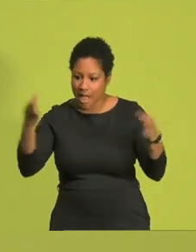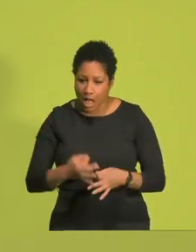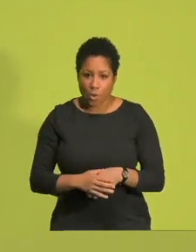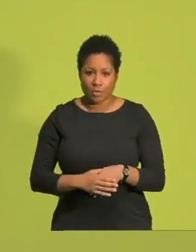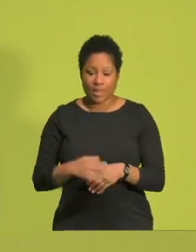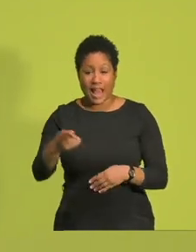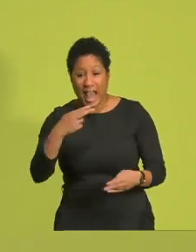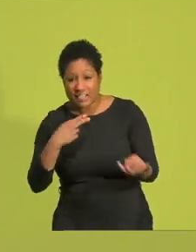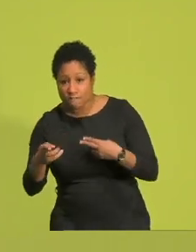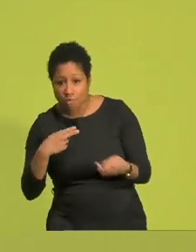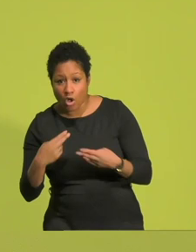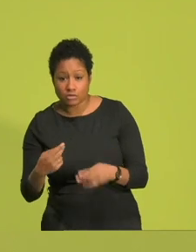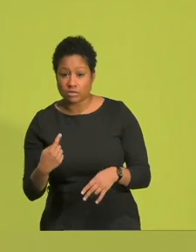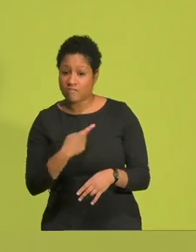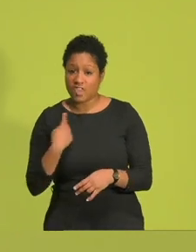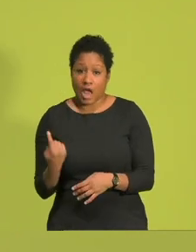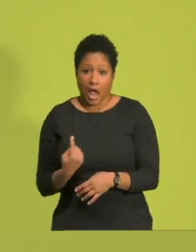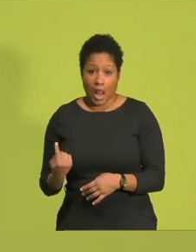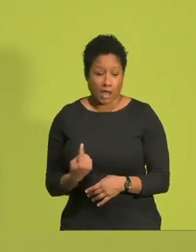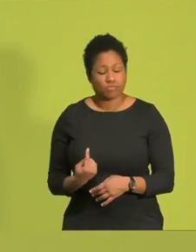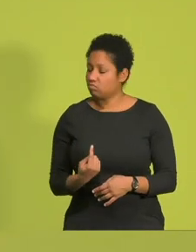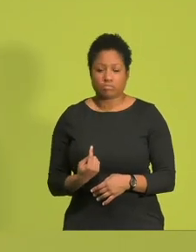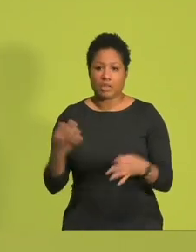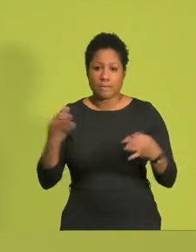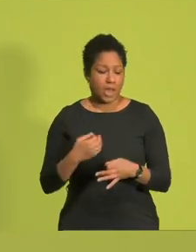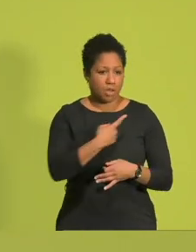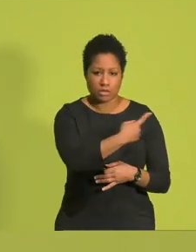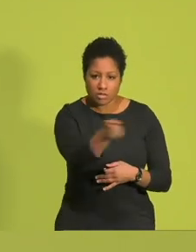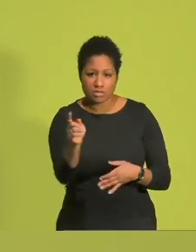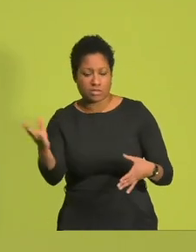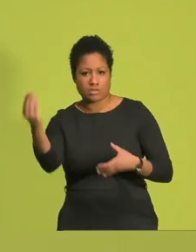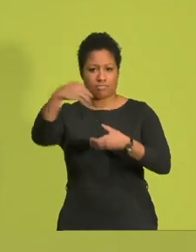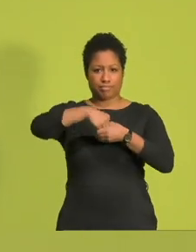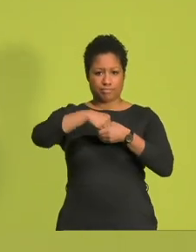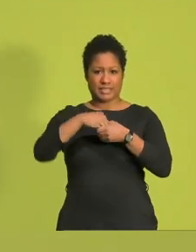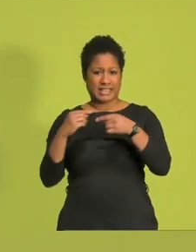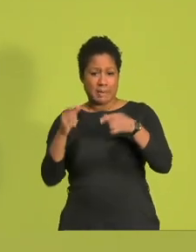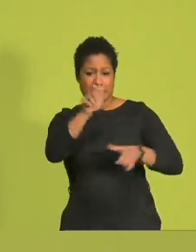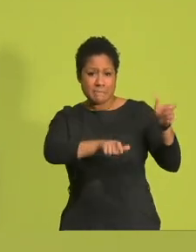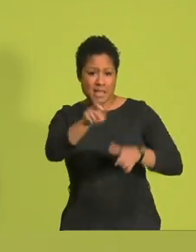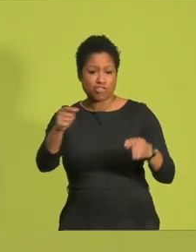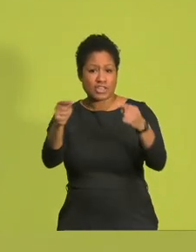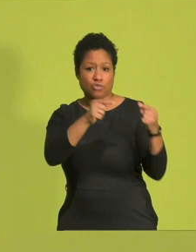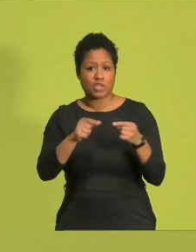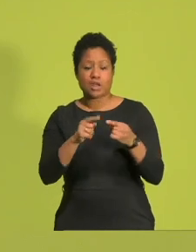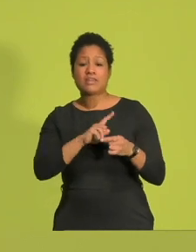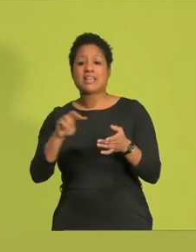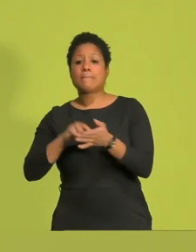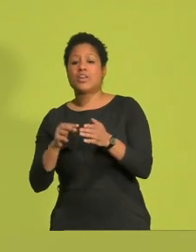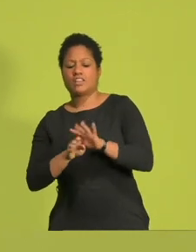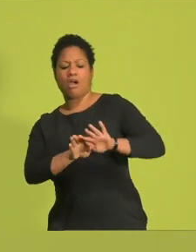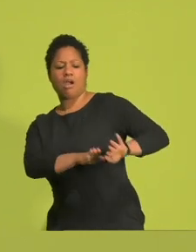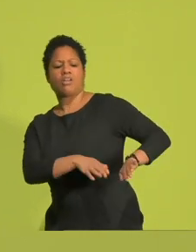sind so groß, dass wir gut beraten sind, sie zusammen mit dem Menschen zu diskutieren und nicht so zu tun, als würde die Politik